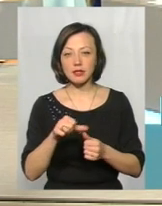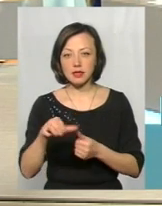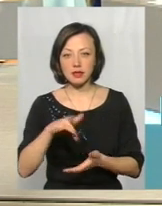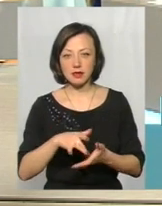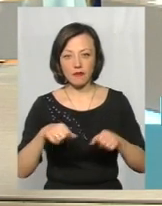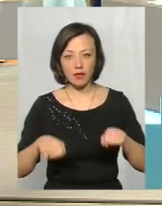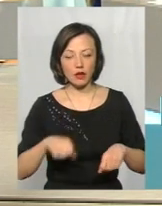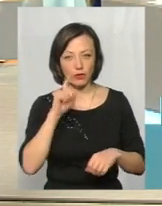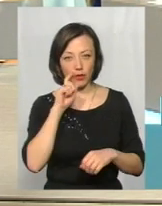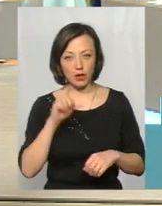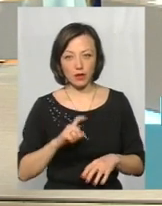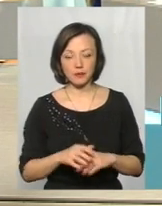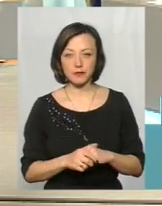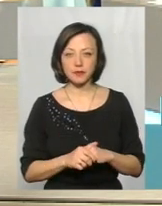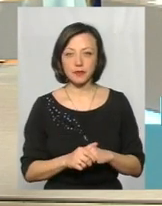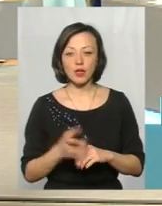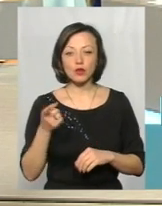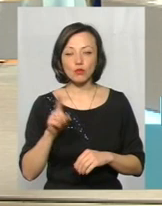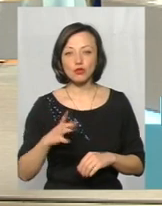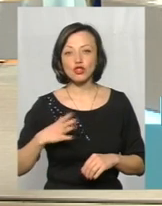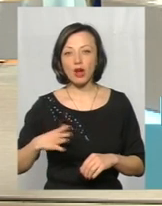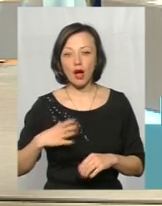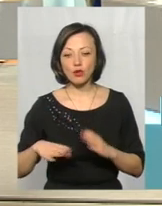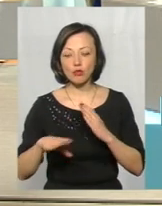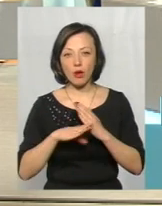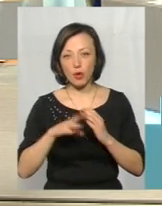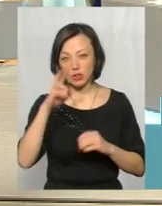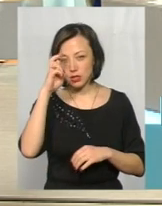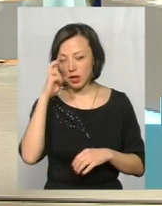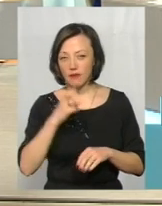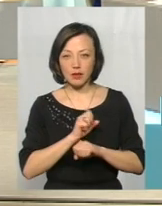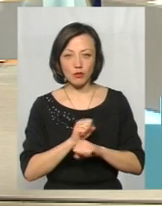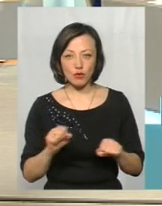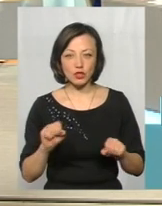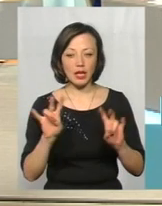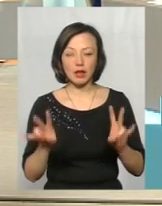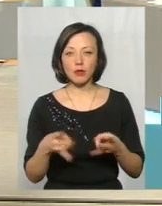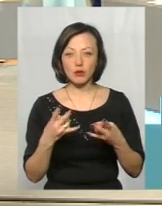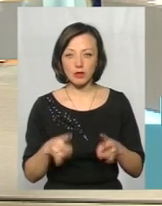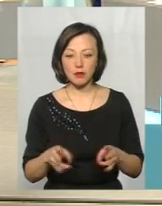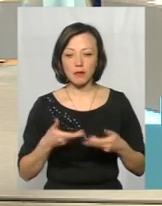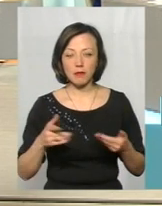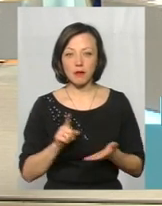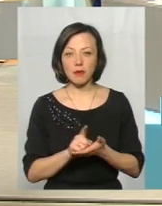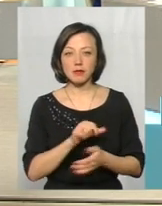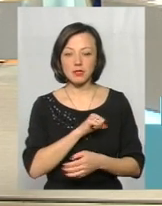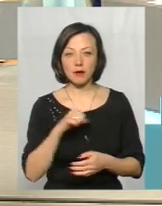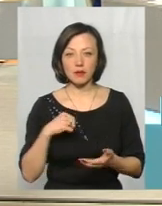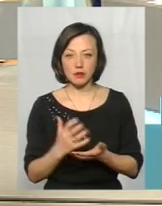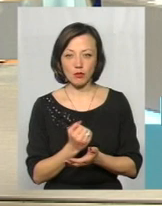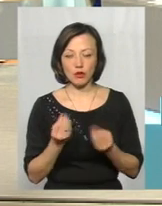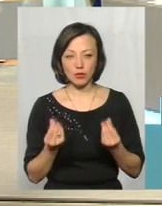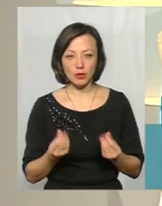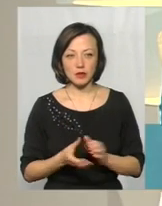влади в Україні. Тому чекати до помоги держави не можна і не потрібно, ми маємо самі заробляти хороше.